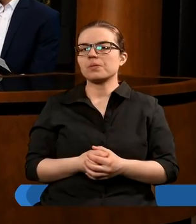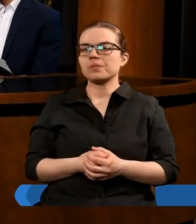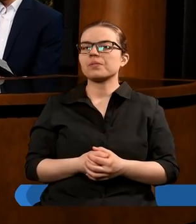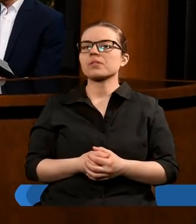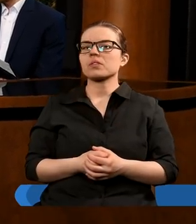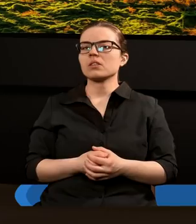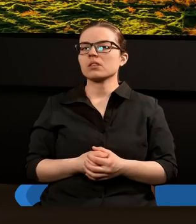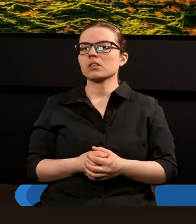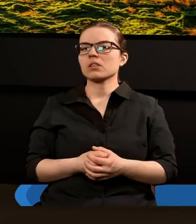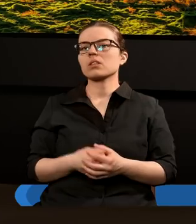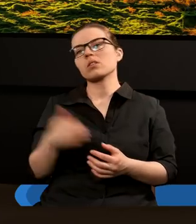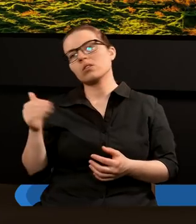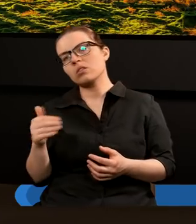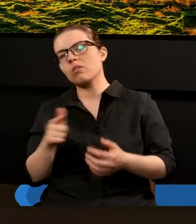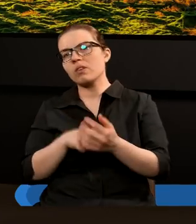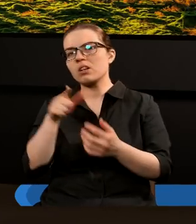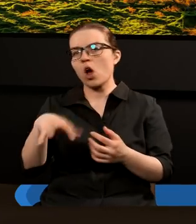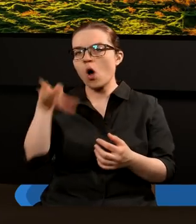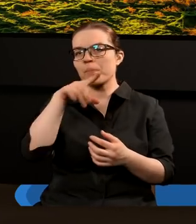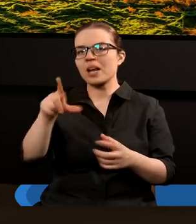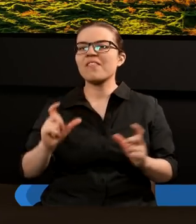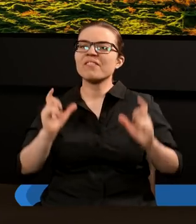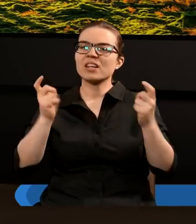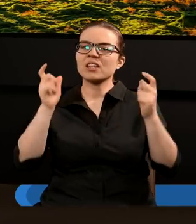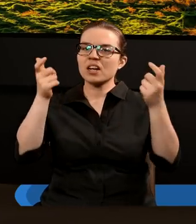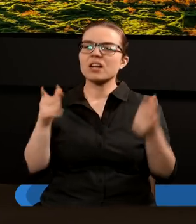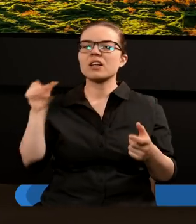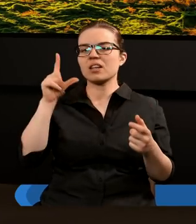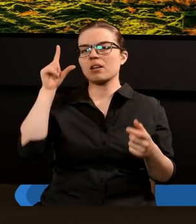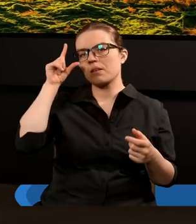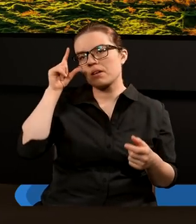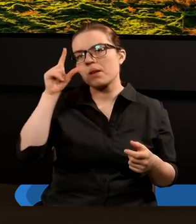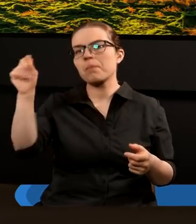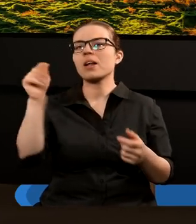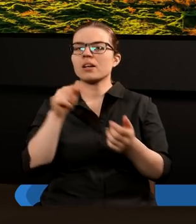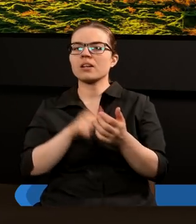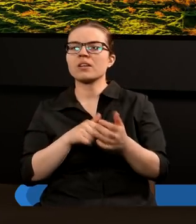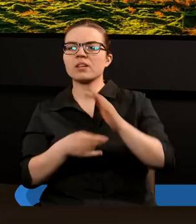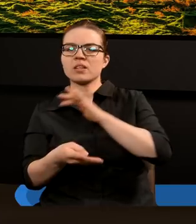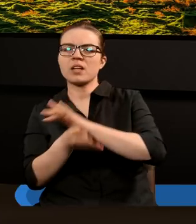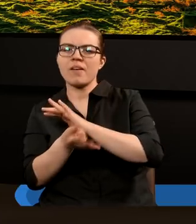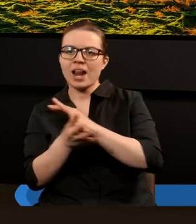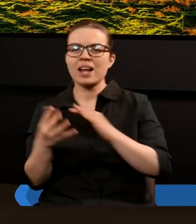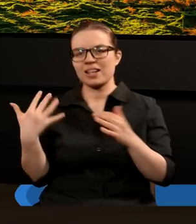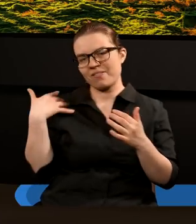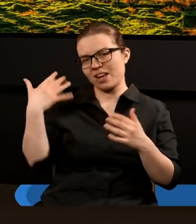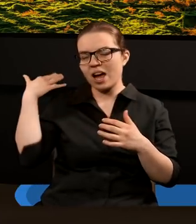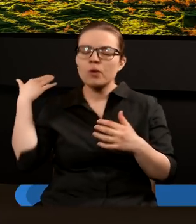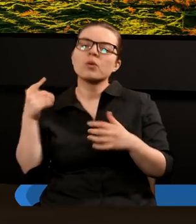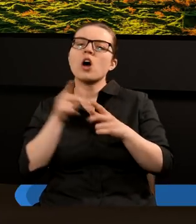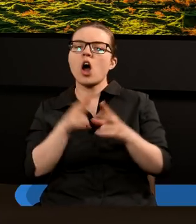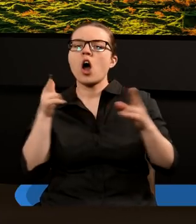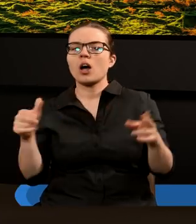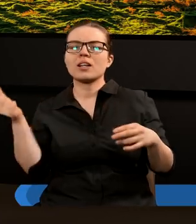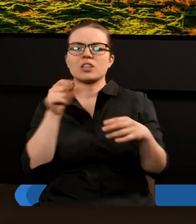być może właśnie on obserwuje te wydarzenia z perspektywy właśnie XIX wieku, gdzie już okres